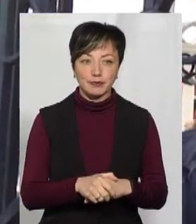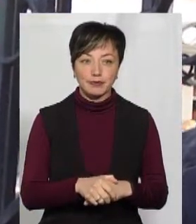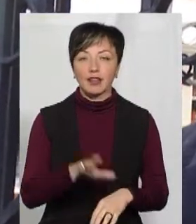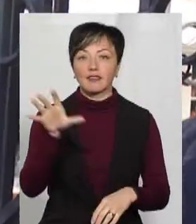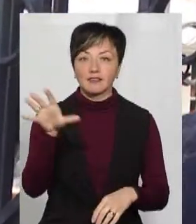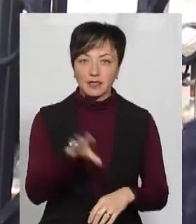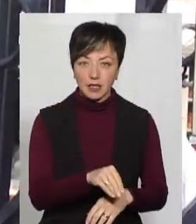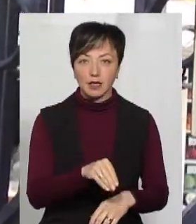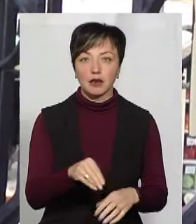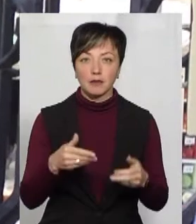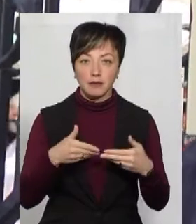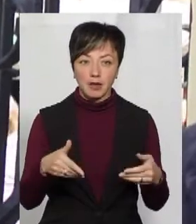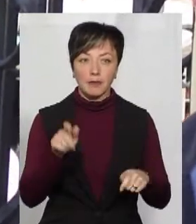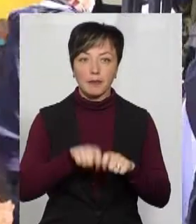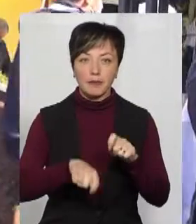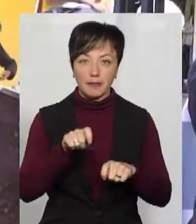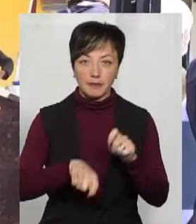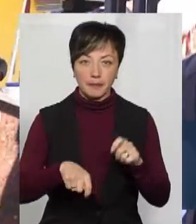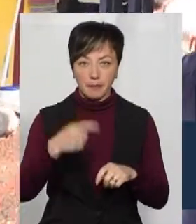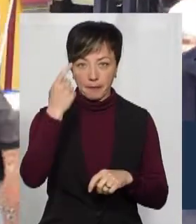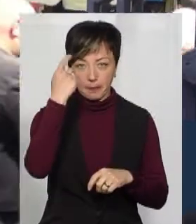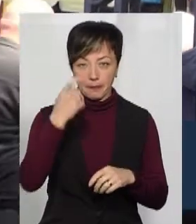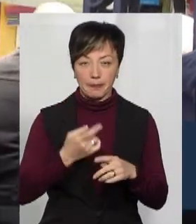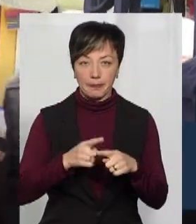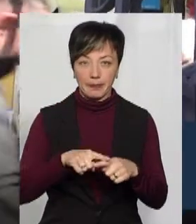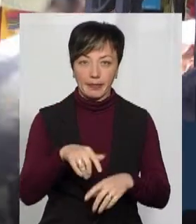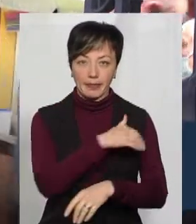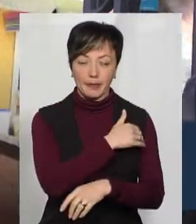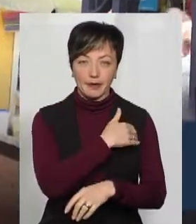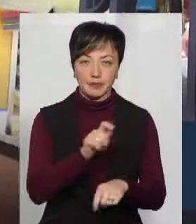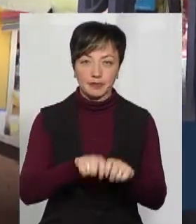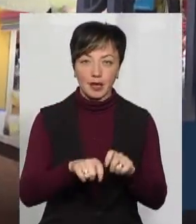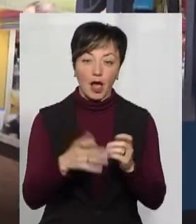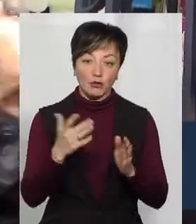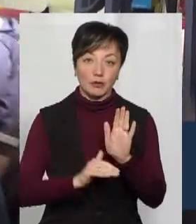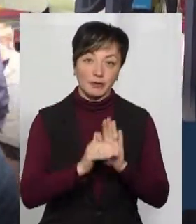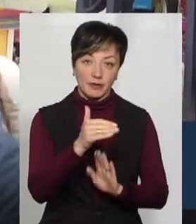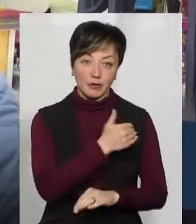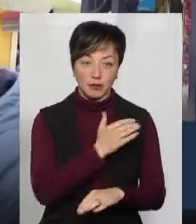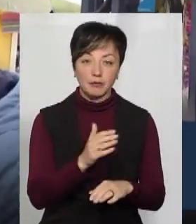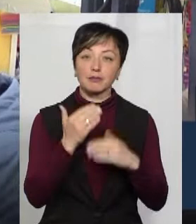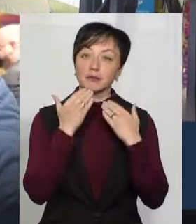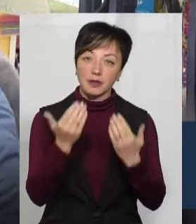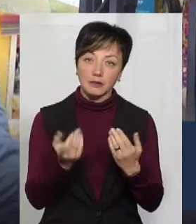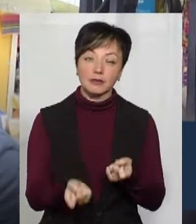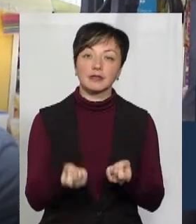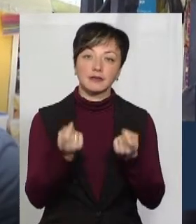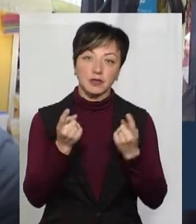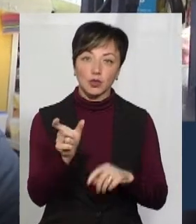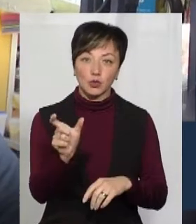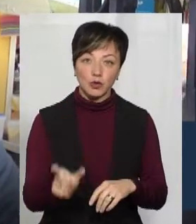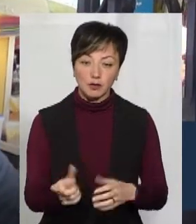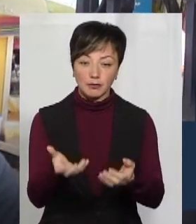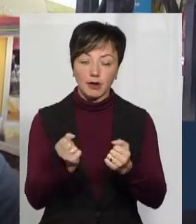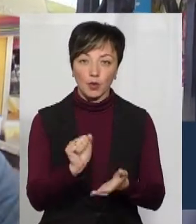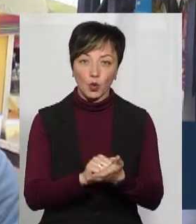виключення ми робимо термометрію. В разі такого випадку, що буде підвищена температура, ми питаємося, звідки людина, беремо її